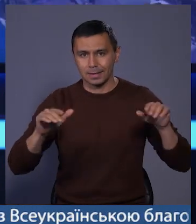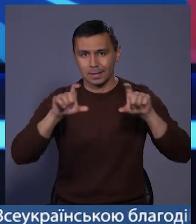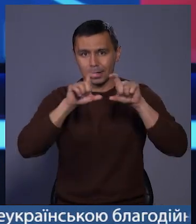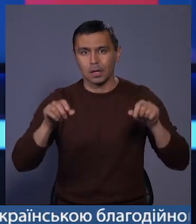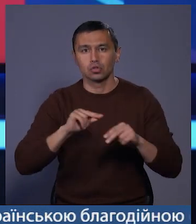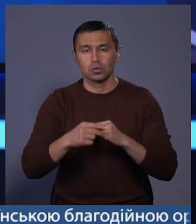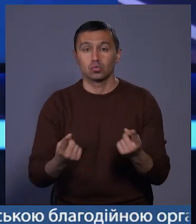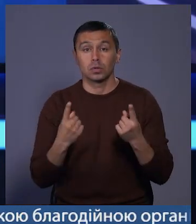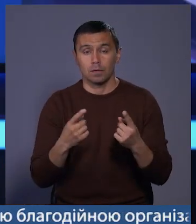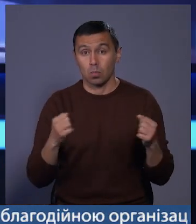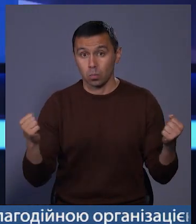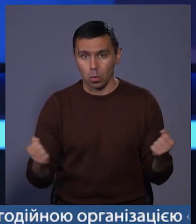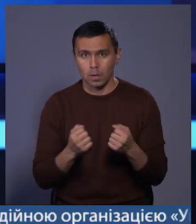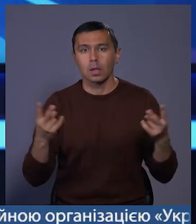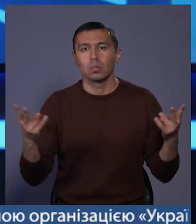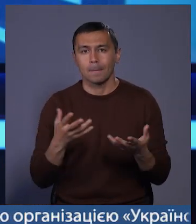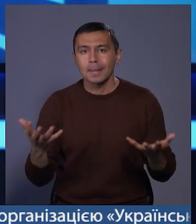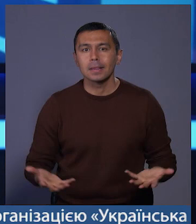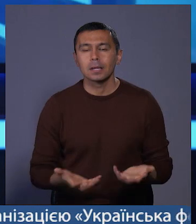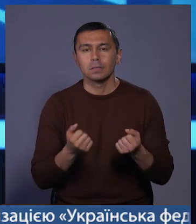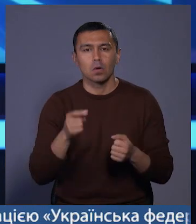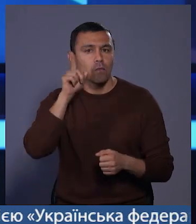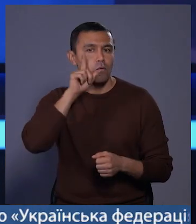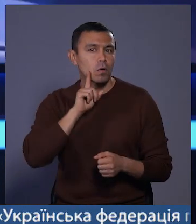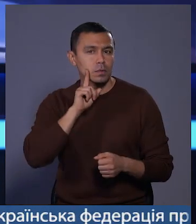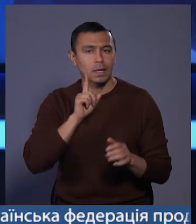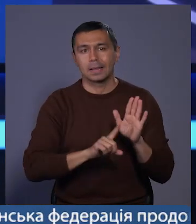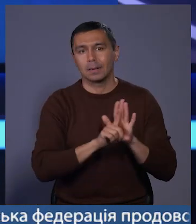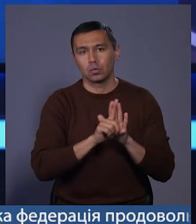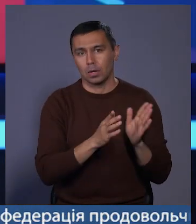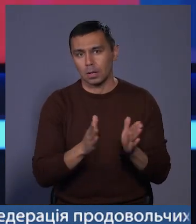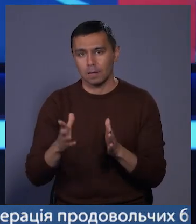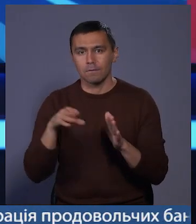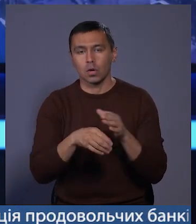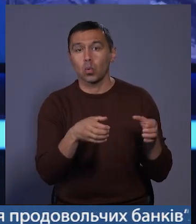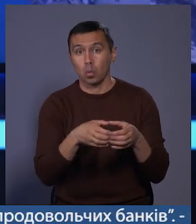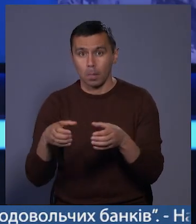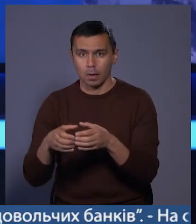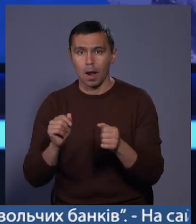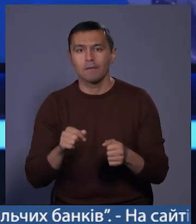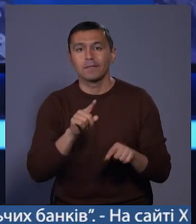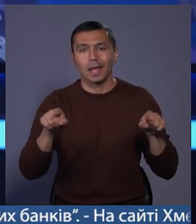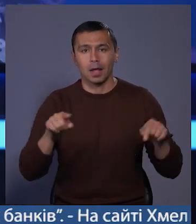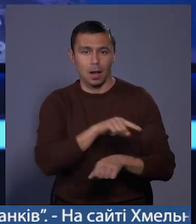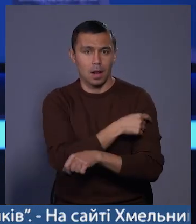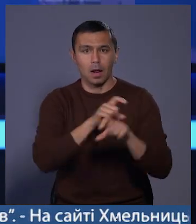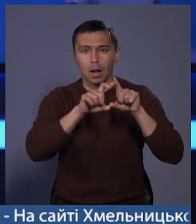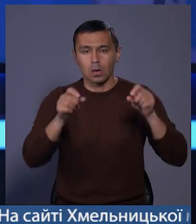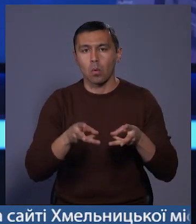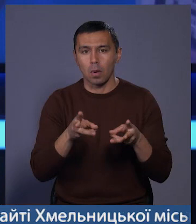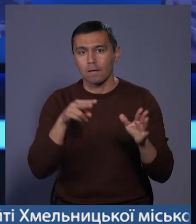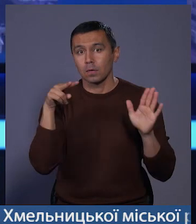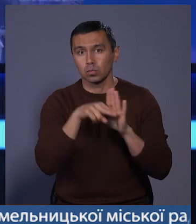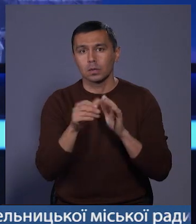адже через суттєве похолодання необхідно підтримувати комфортний температурний режим в групах. А от в деяких лікарнях опалення